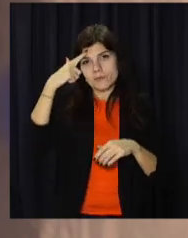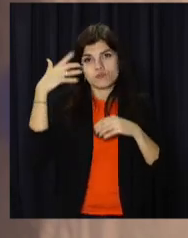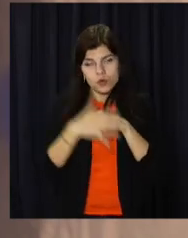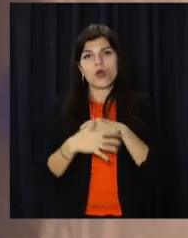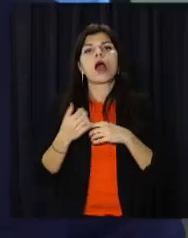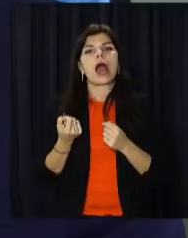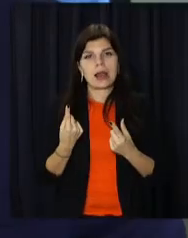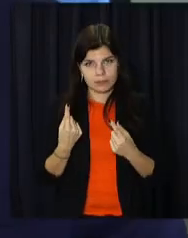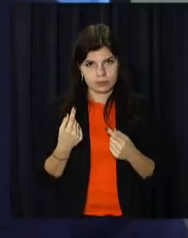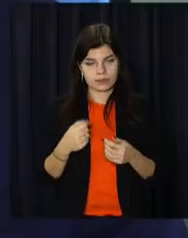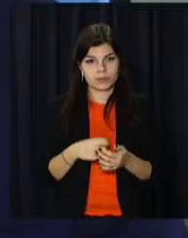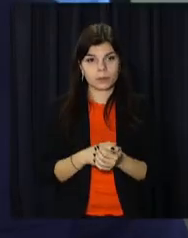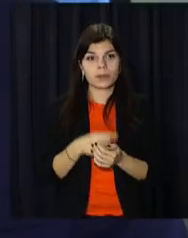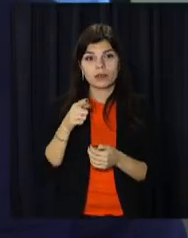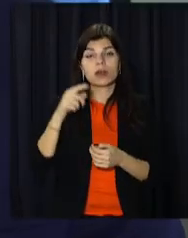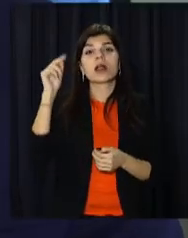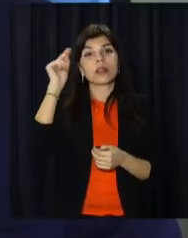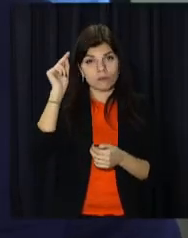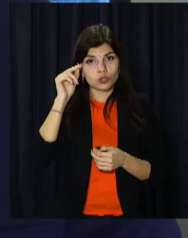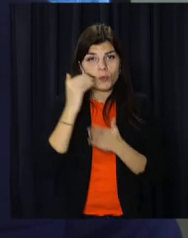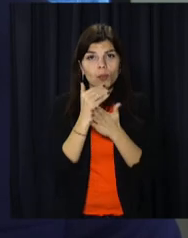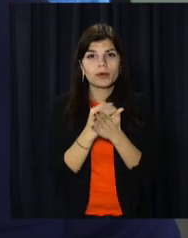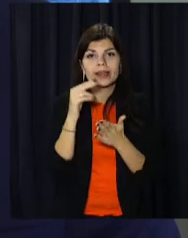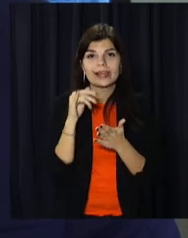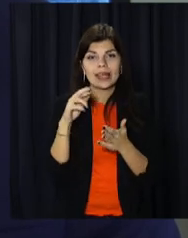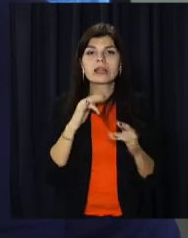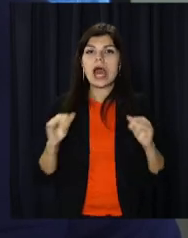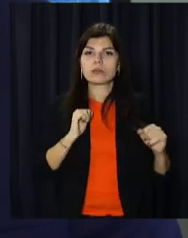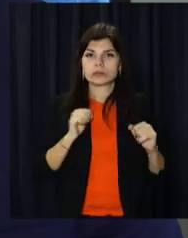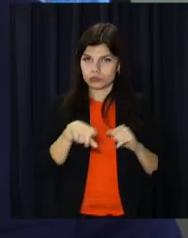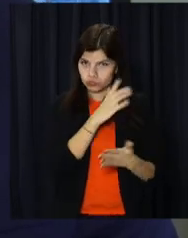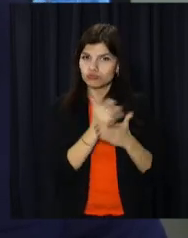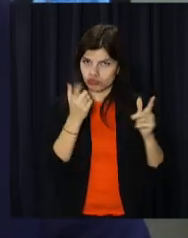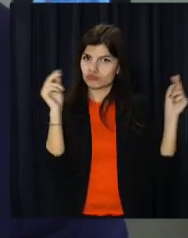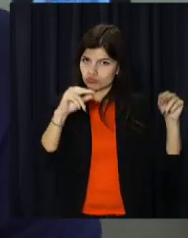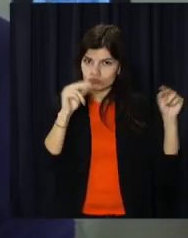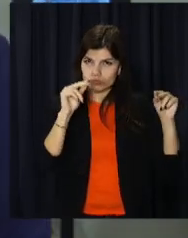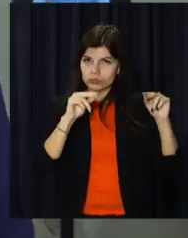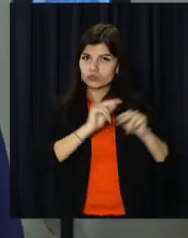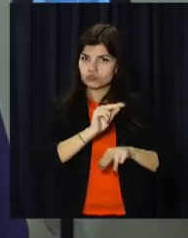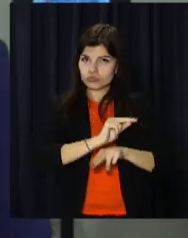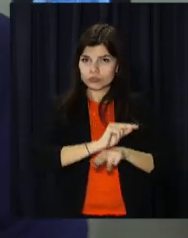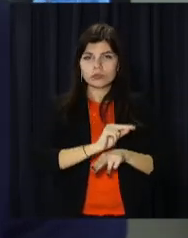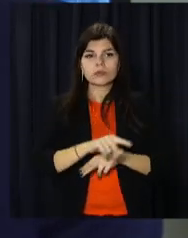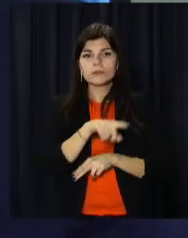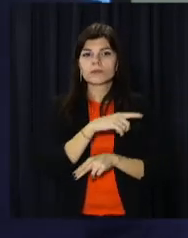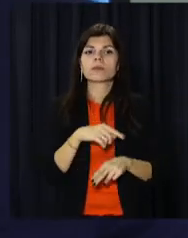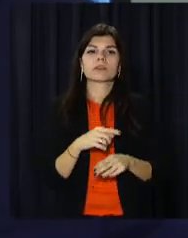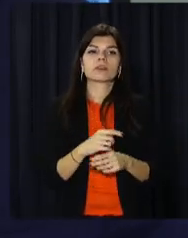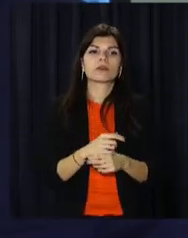самотужки. Вони навчаються на порталі «Дія» для адміністраторів. Окремо є такий напрямок, як